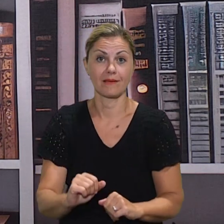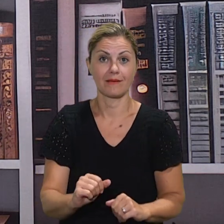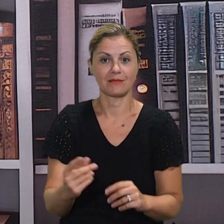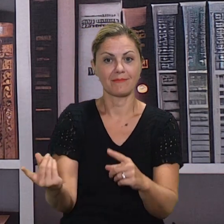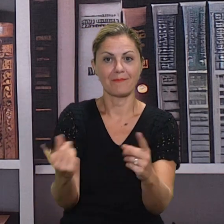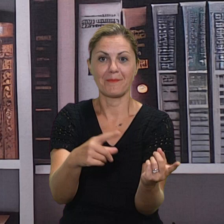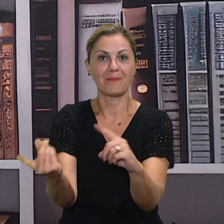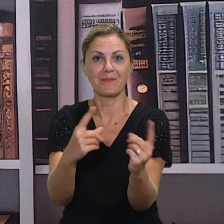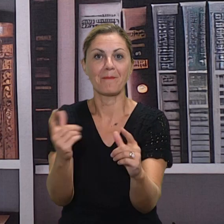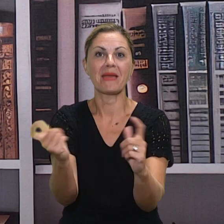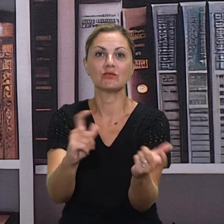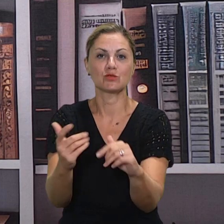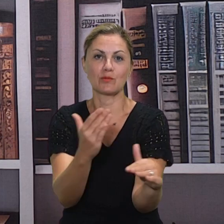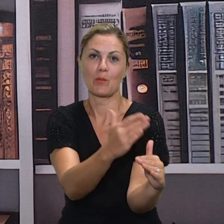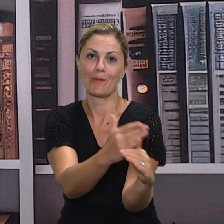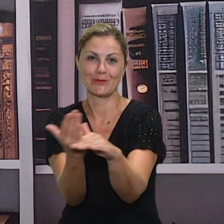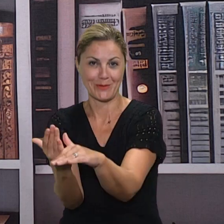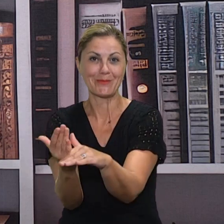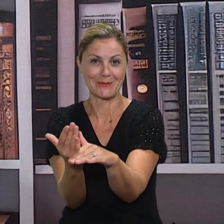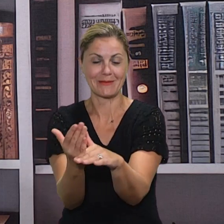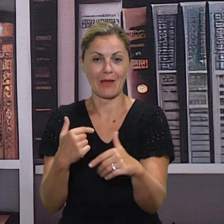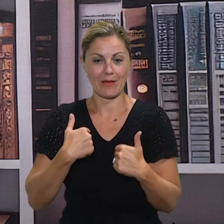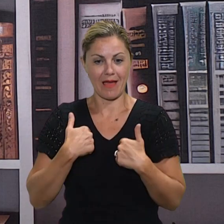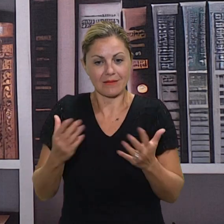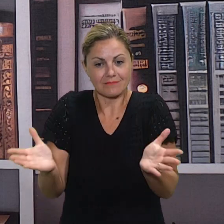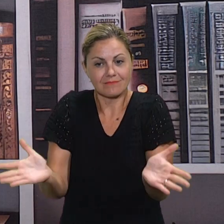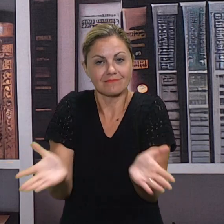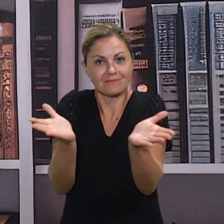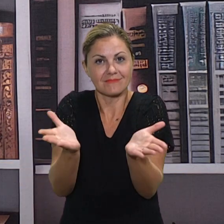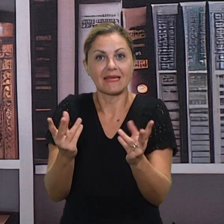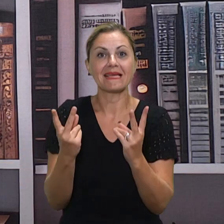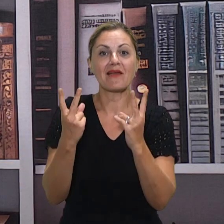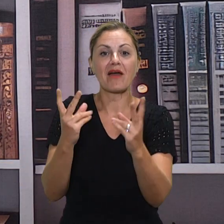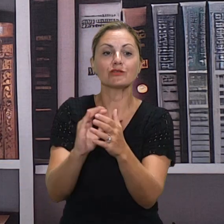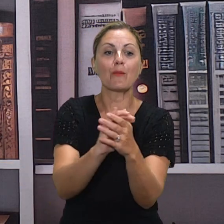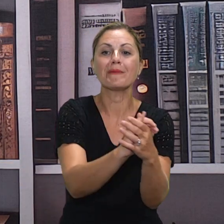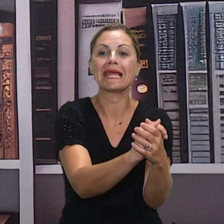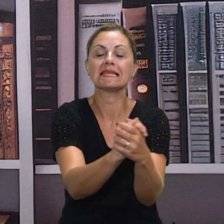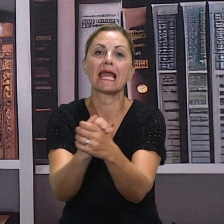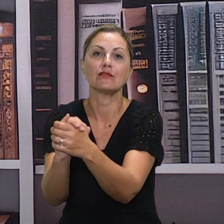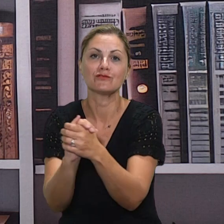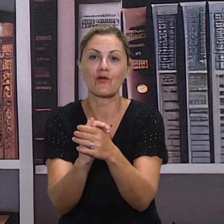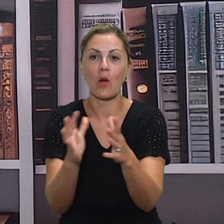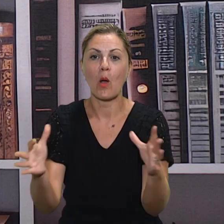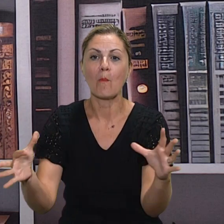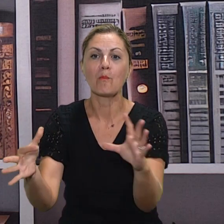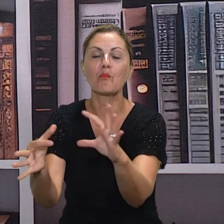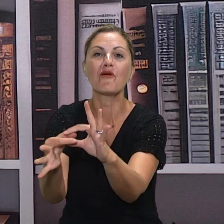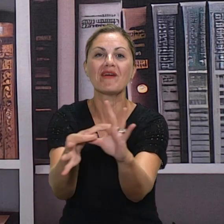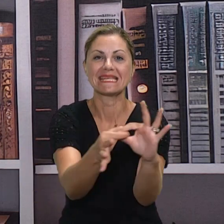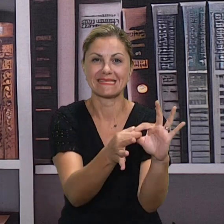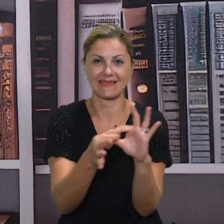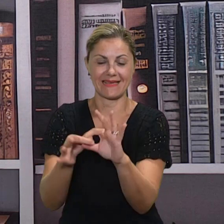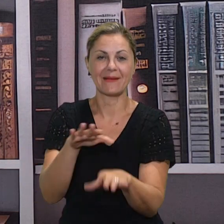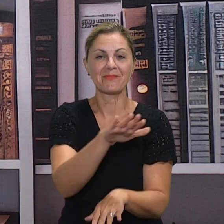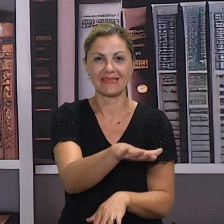učenju i savladavanju sadržaja. Tako da opet tu vlada nekakva simbioza, vlada prijateljstvo i to je nešto s čime se mogu